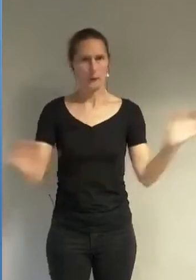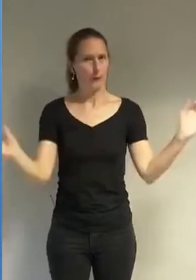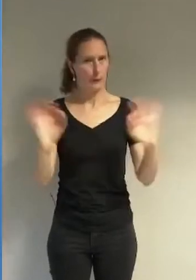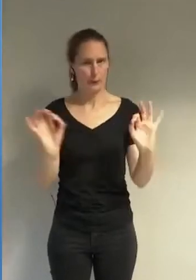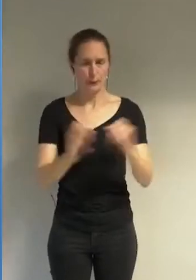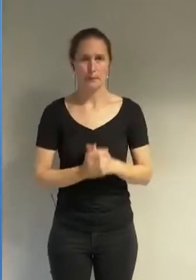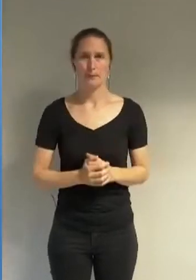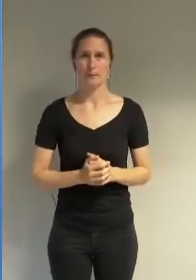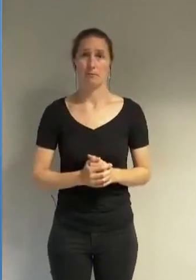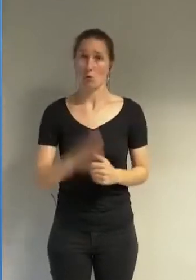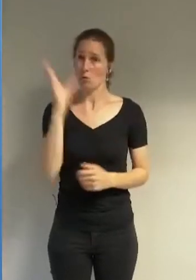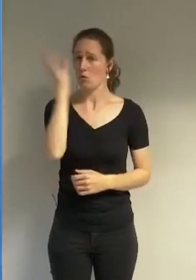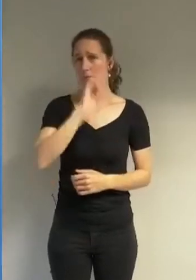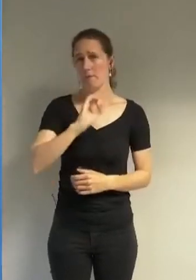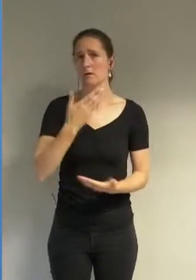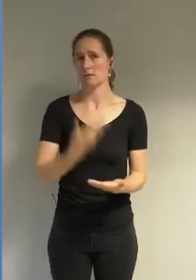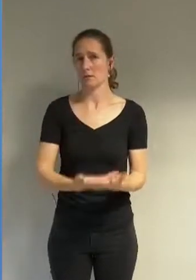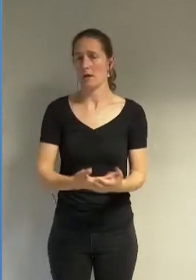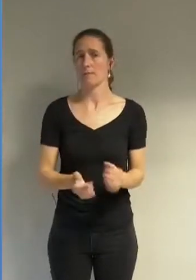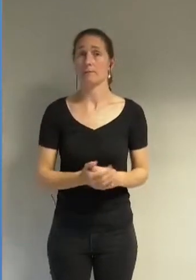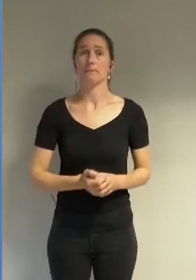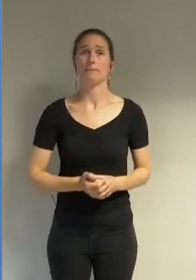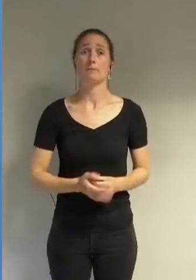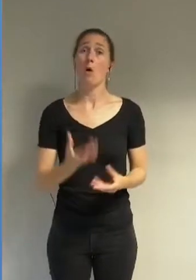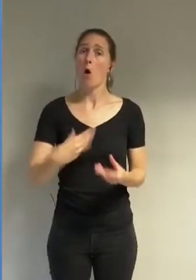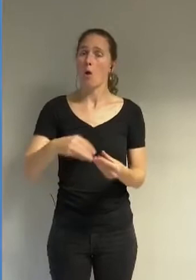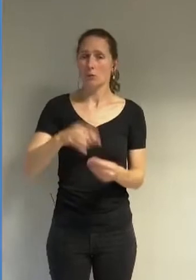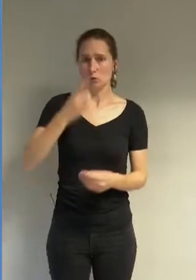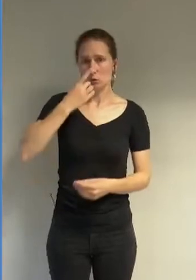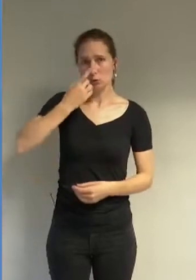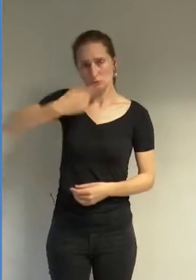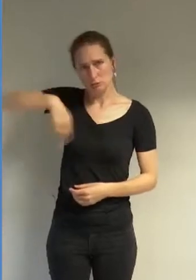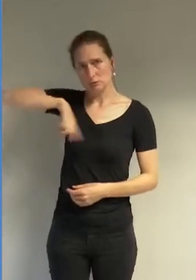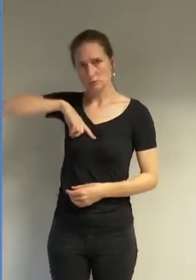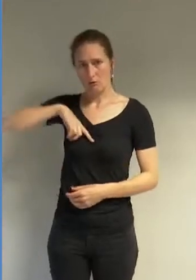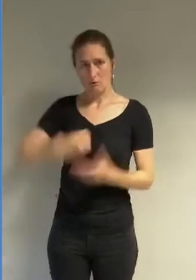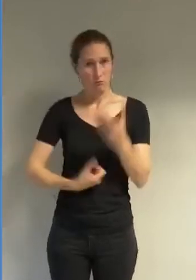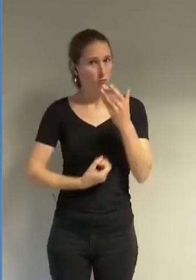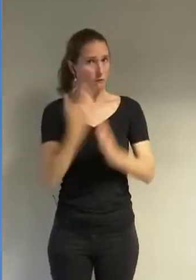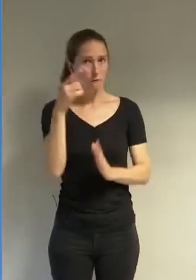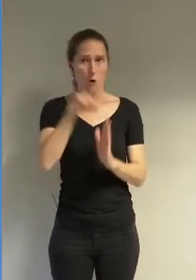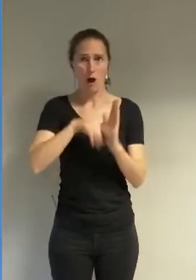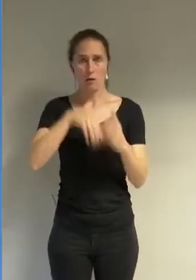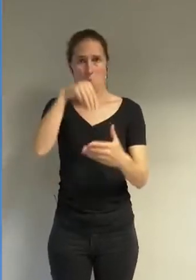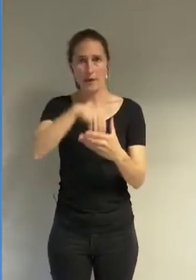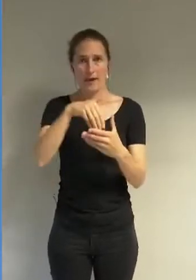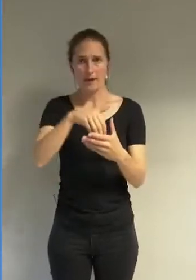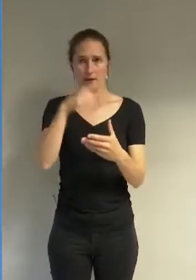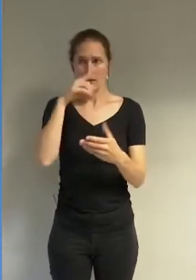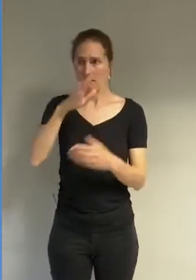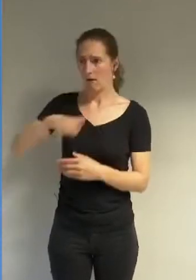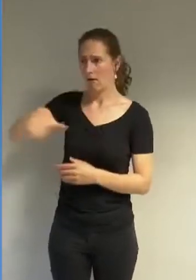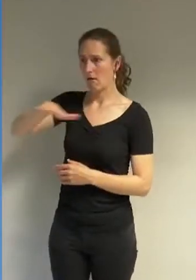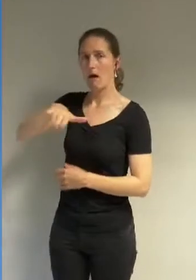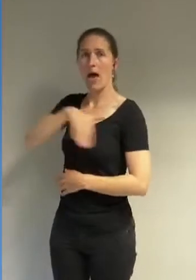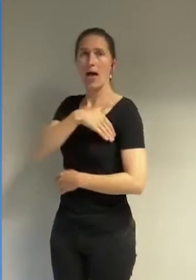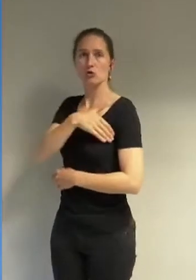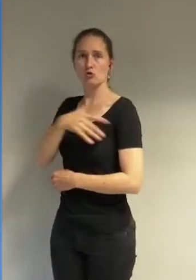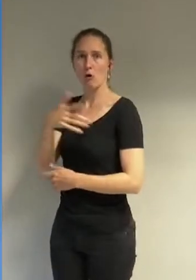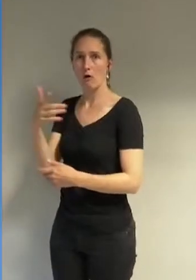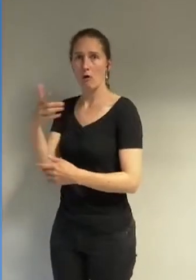débat de plus nous considérons que ce nouveau règlement intérieur n pas applicable par les agents municipaux